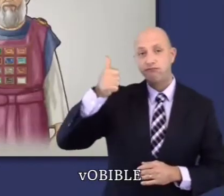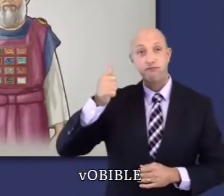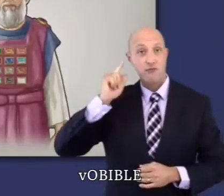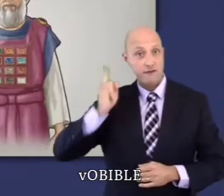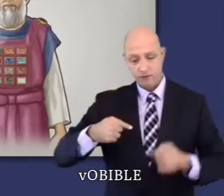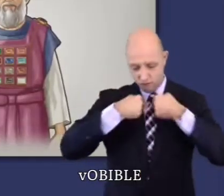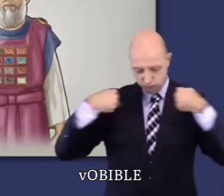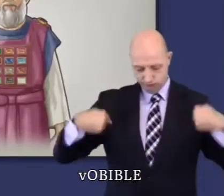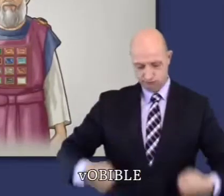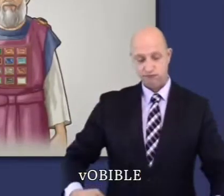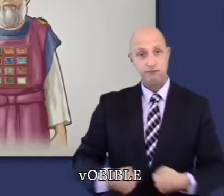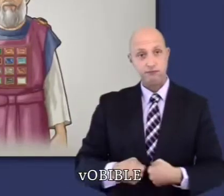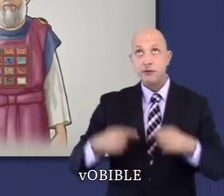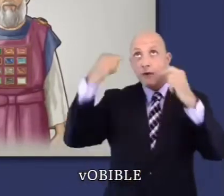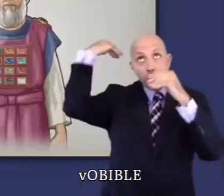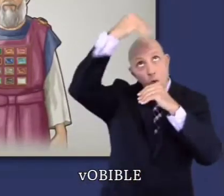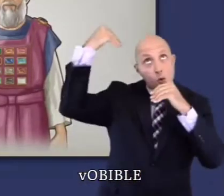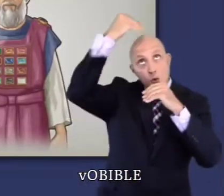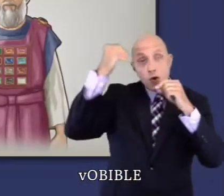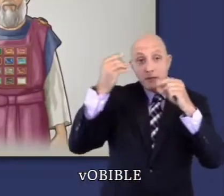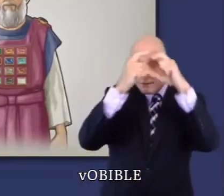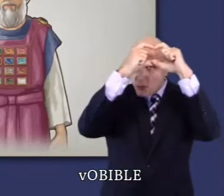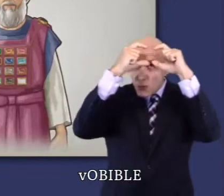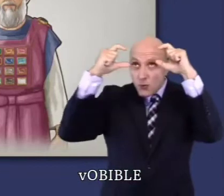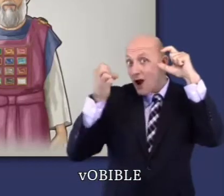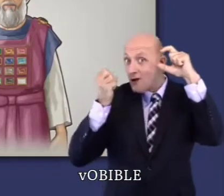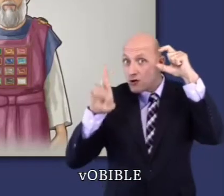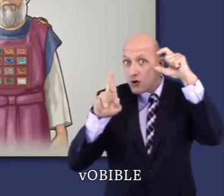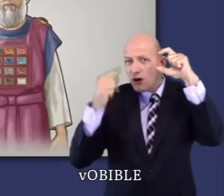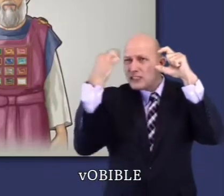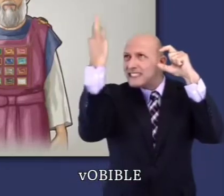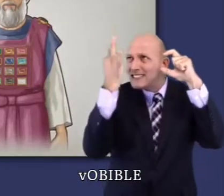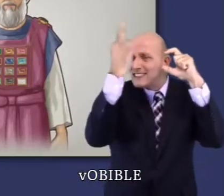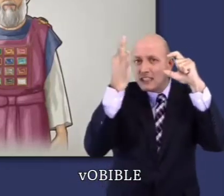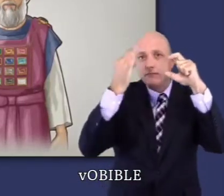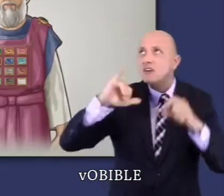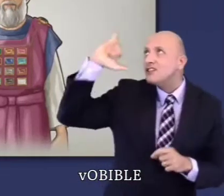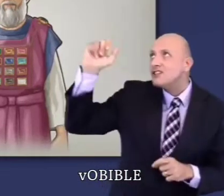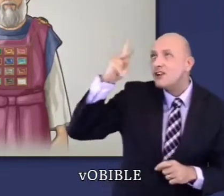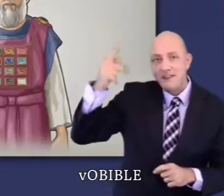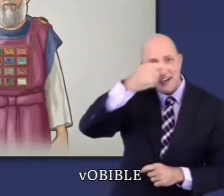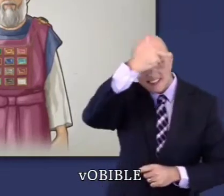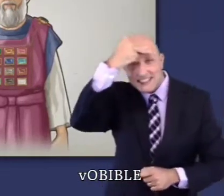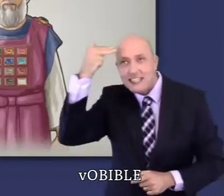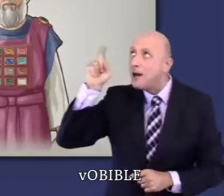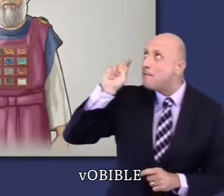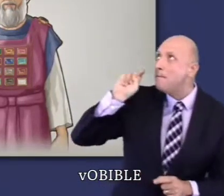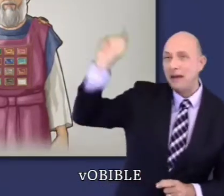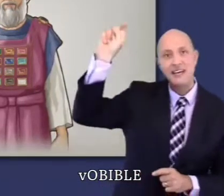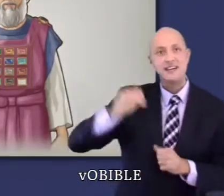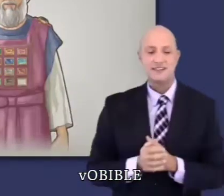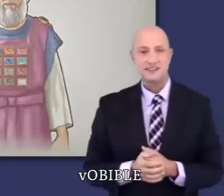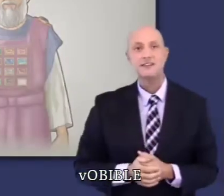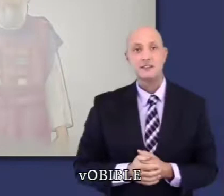éphode et un turban avec une plaque en or. Sur cette plaque sont gravés les mots « La sainteté appartient à Jéhovah